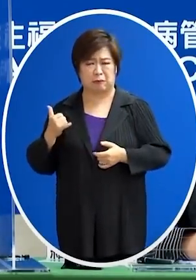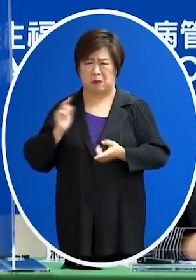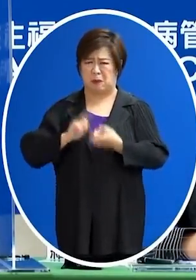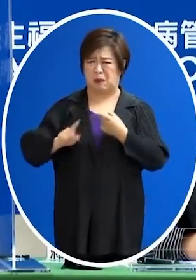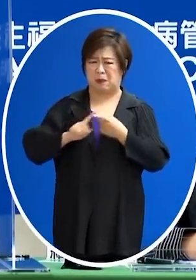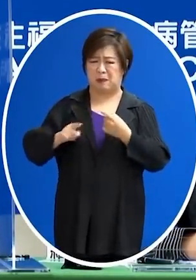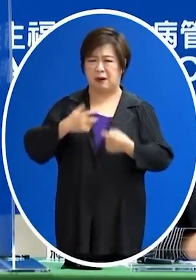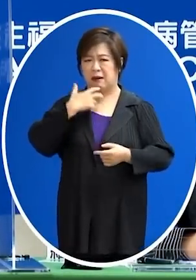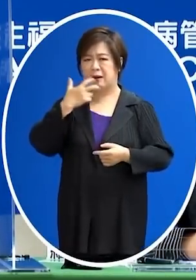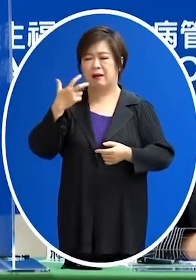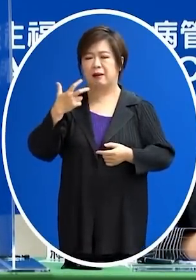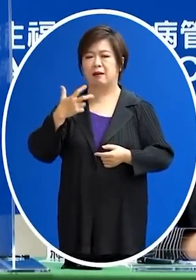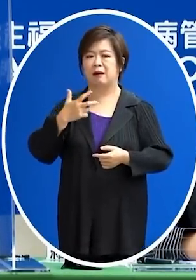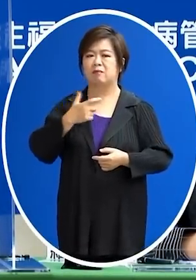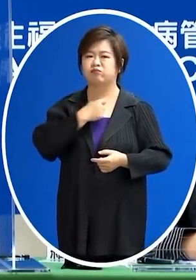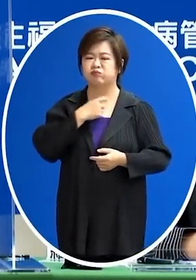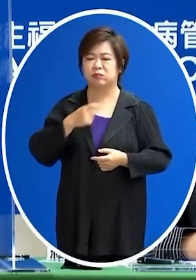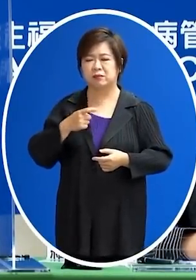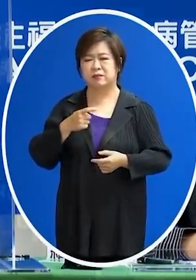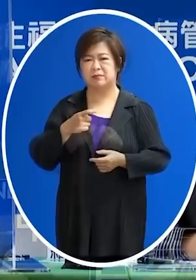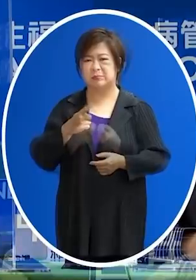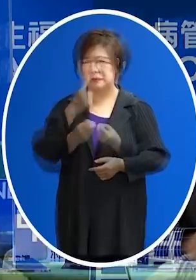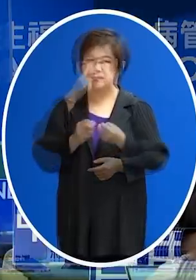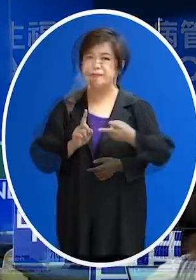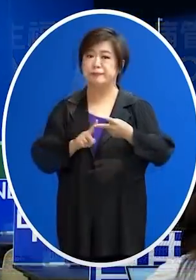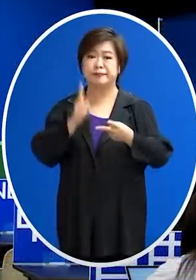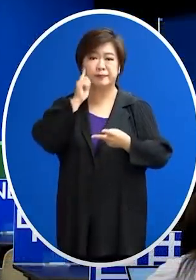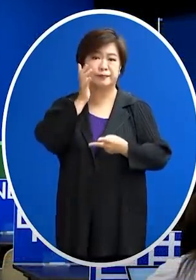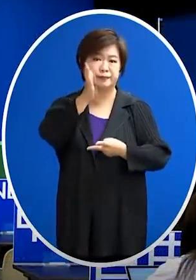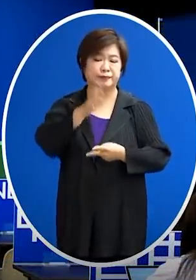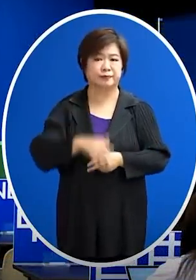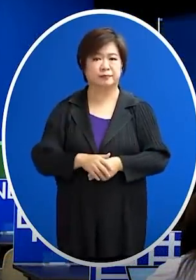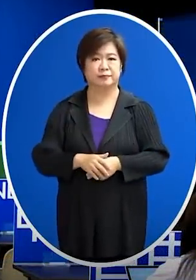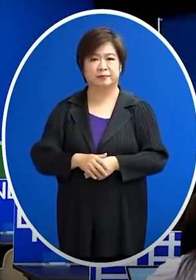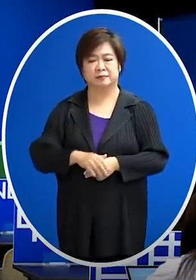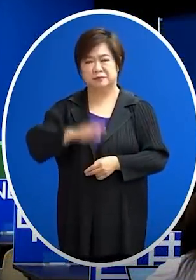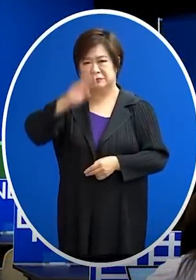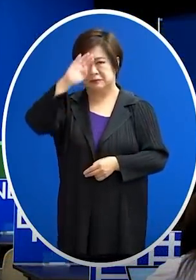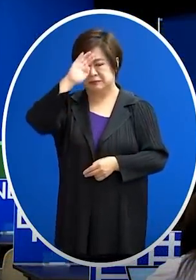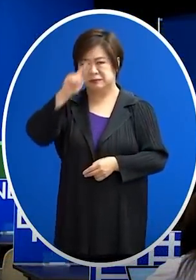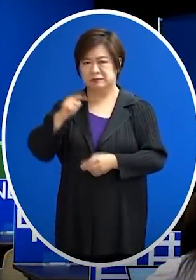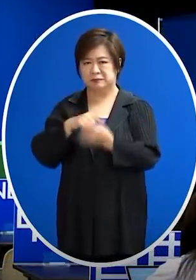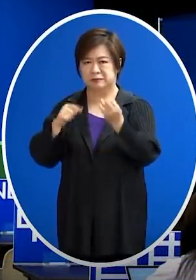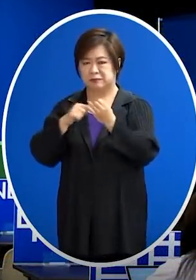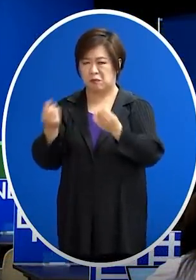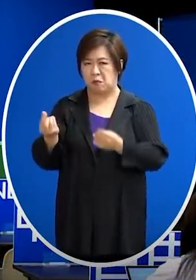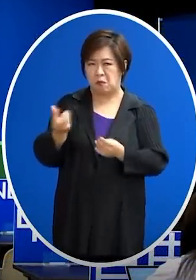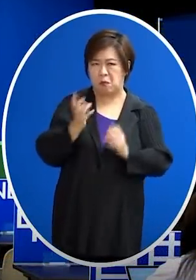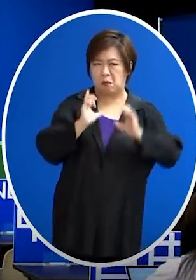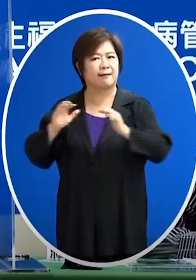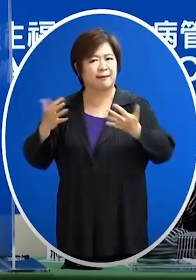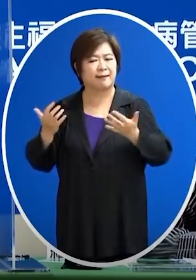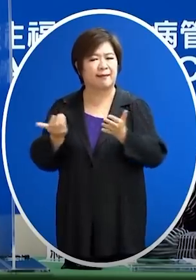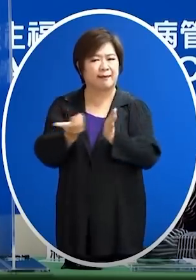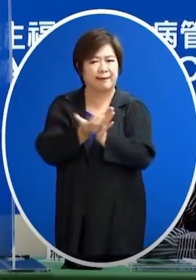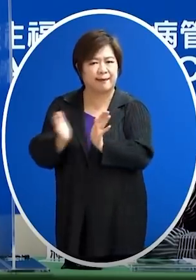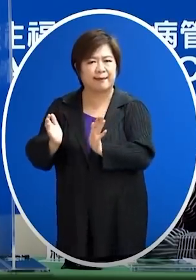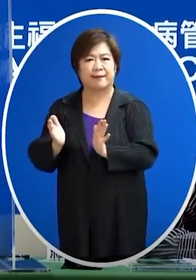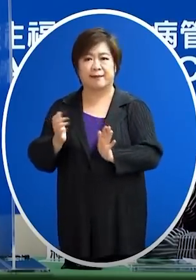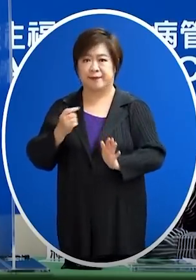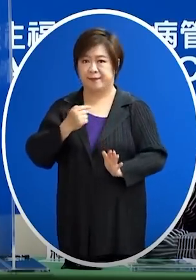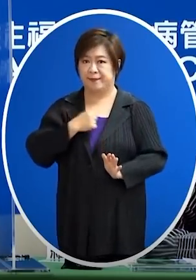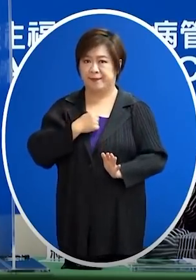的話那可能就要做一下篩檢有預估疫情的高峰 大約單日會有多少人確診嗎我們大概